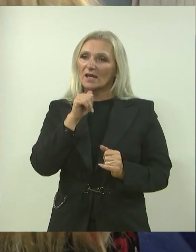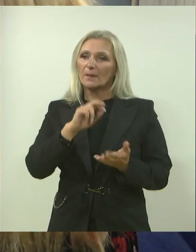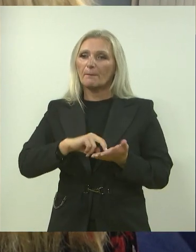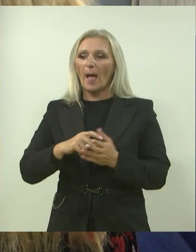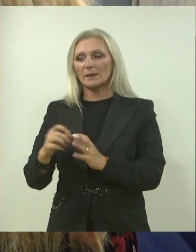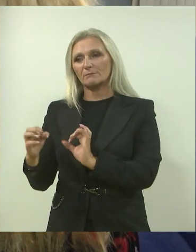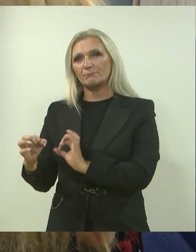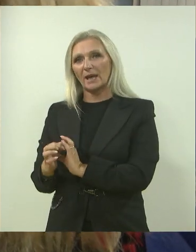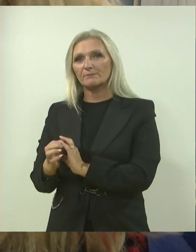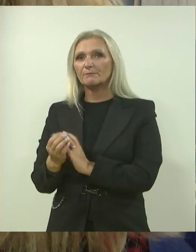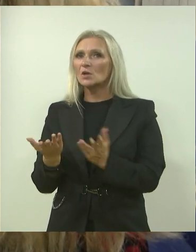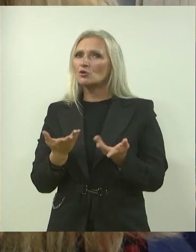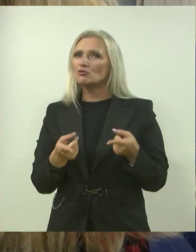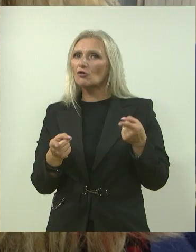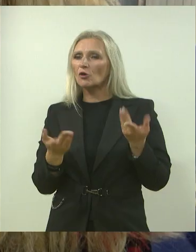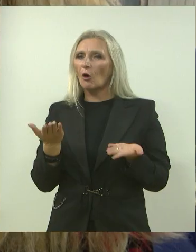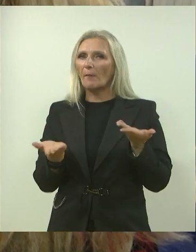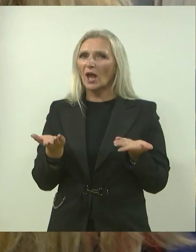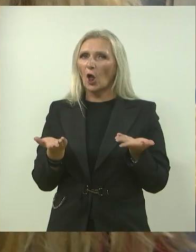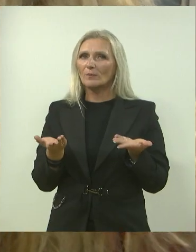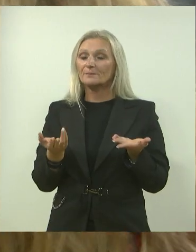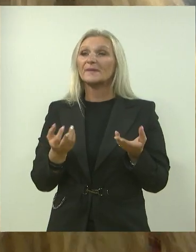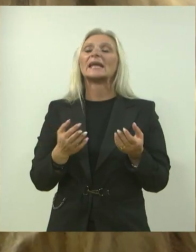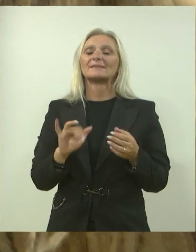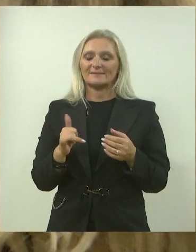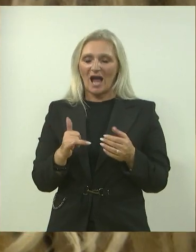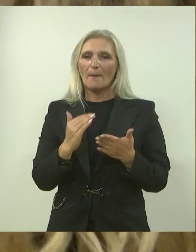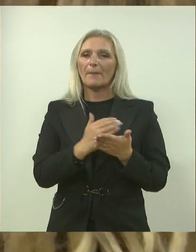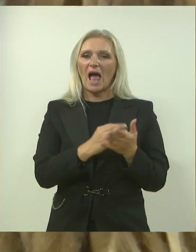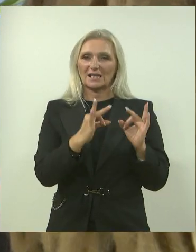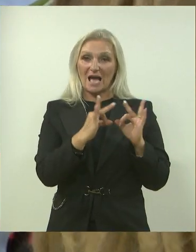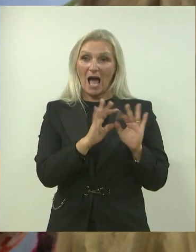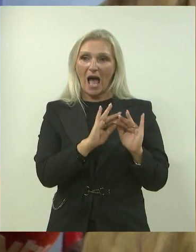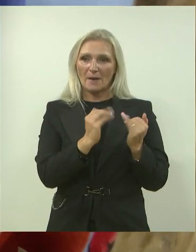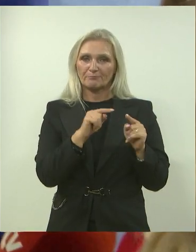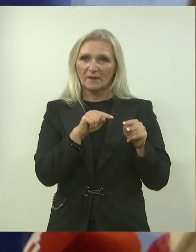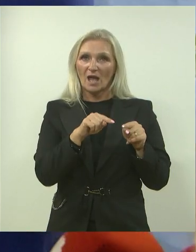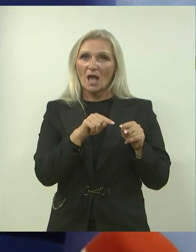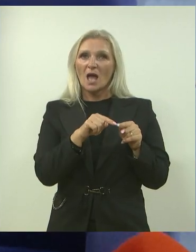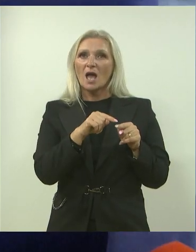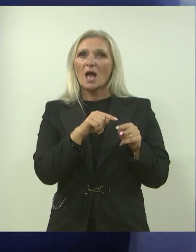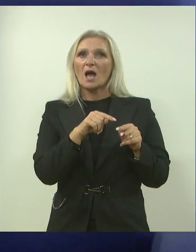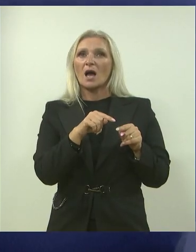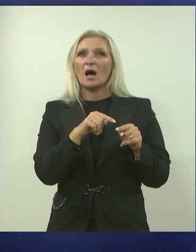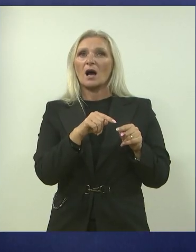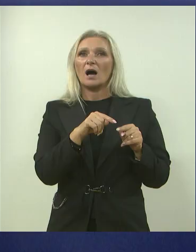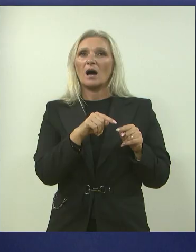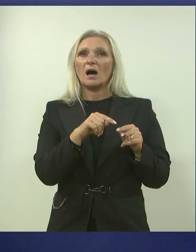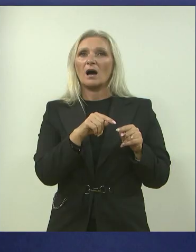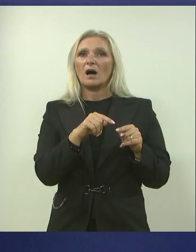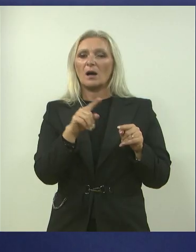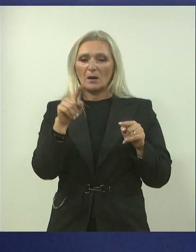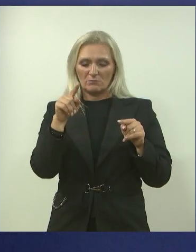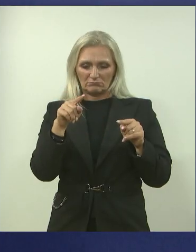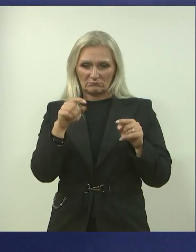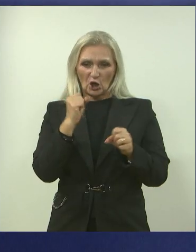i koje je na kraju prevagnulo? Bili su plan A i B. Plan A je onaj osnovni plan, znači sama srta gruba na Google